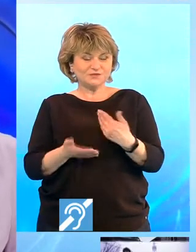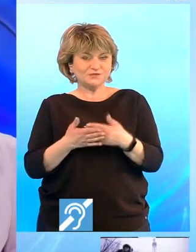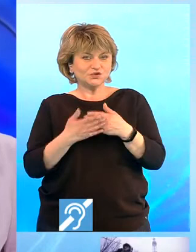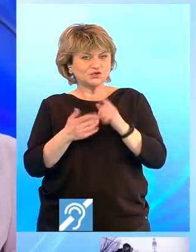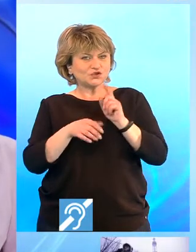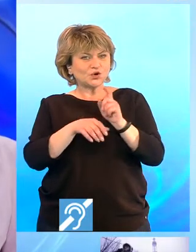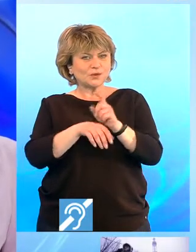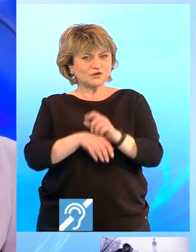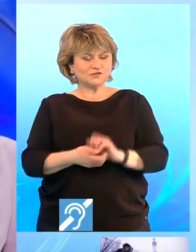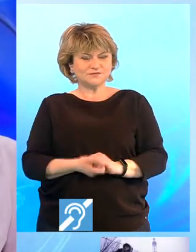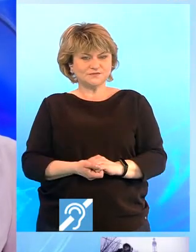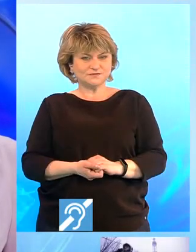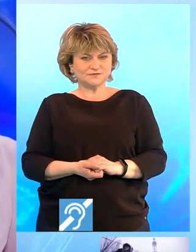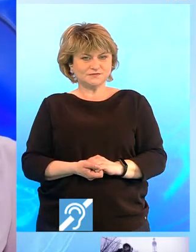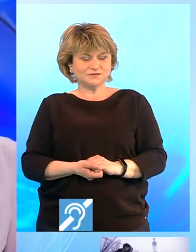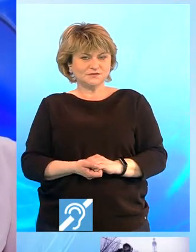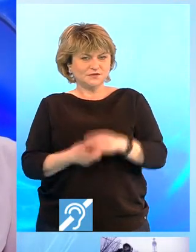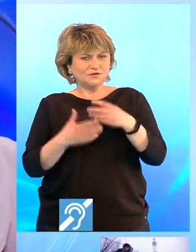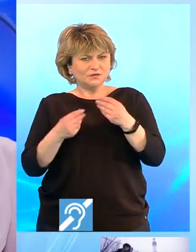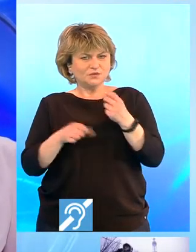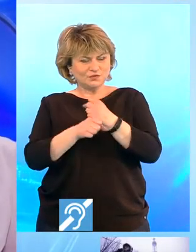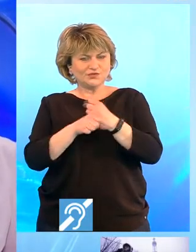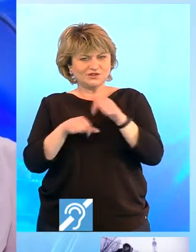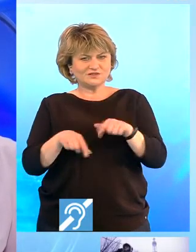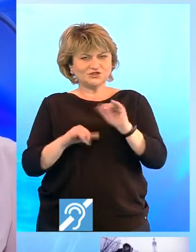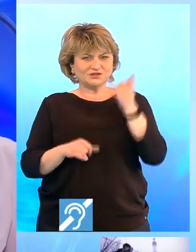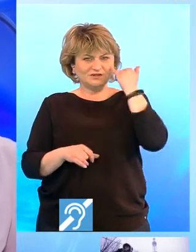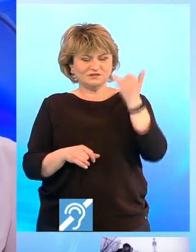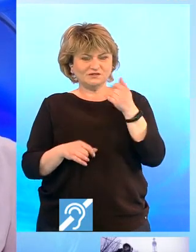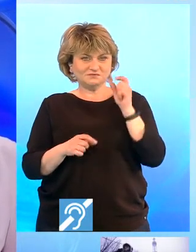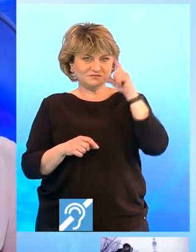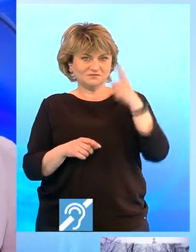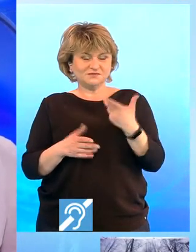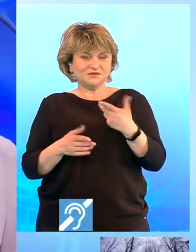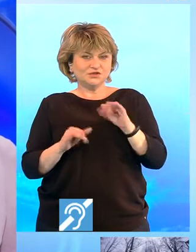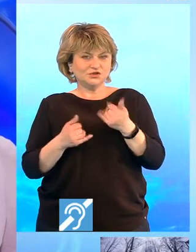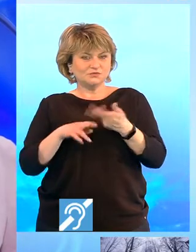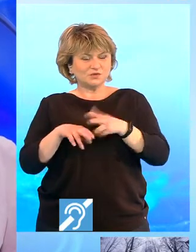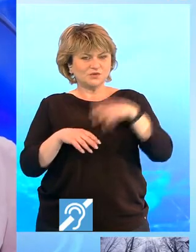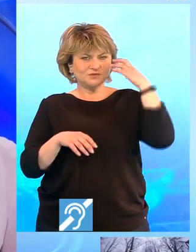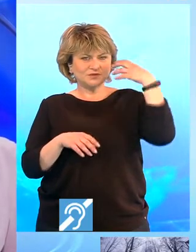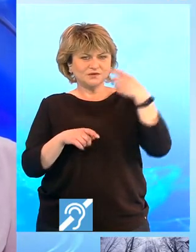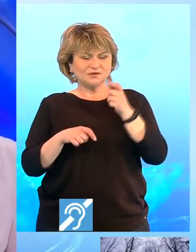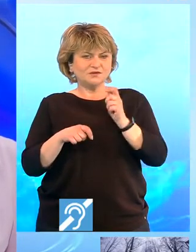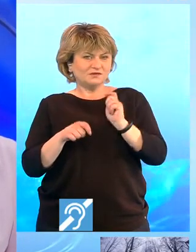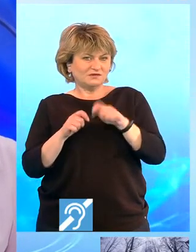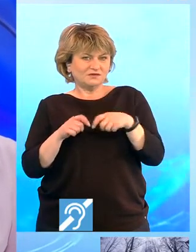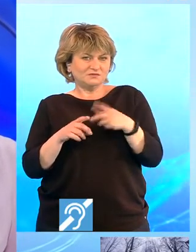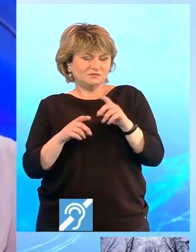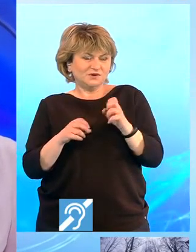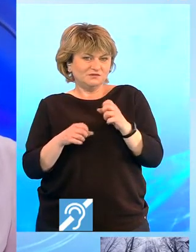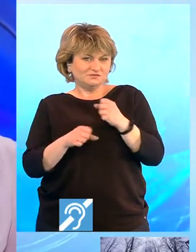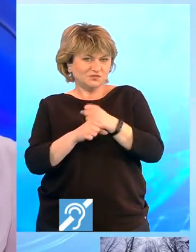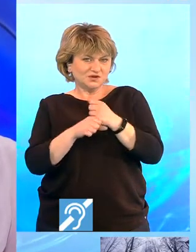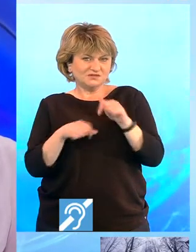scorpion, bună munca astăzi, cu idei estețe, se bazează mai mult pe intelect decât pe mâini, munca de astăzi